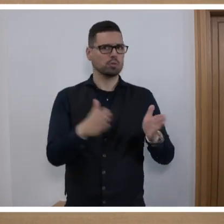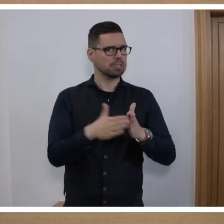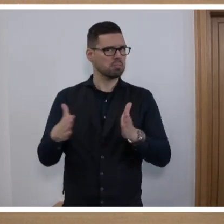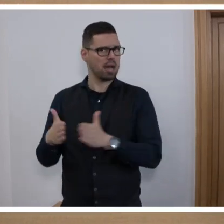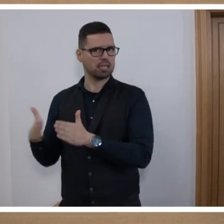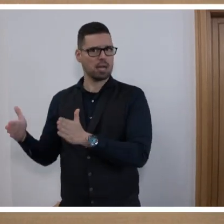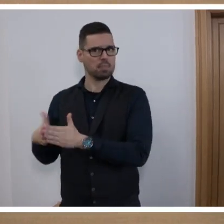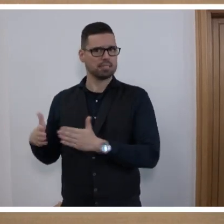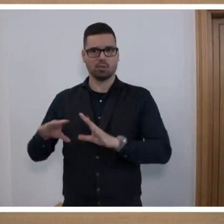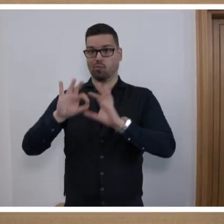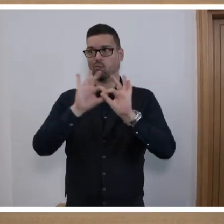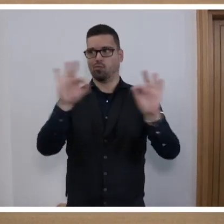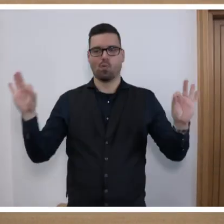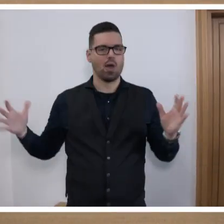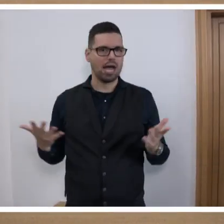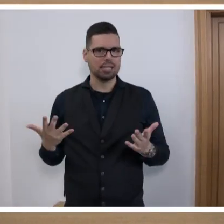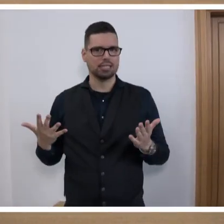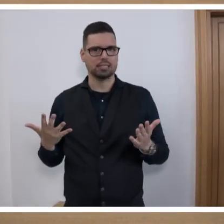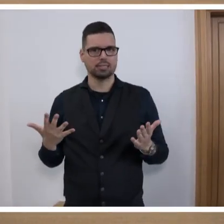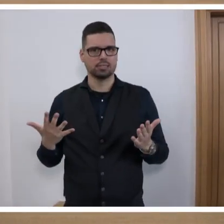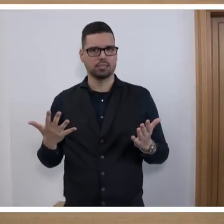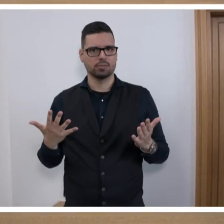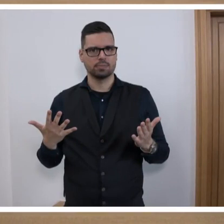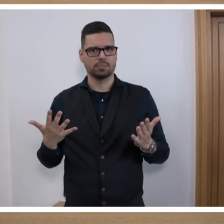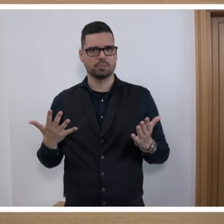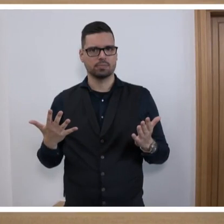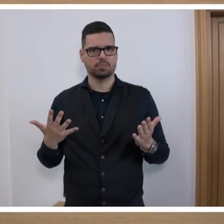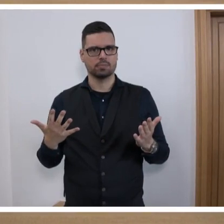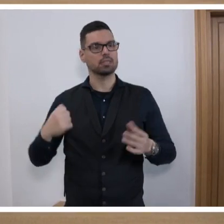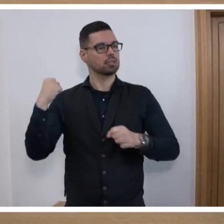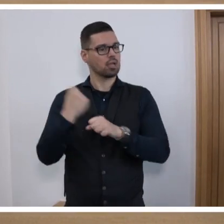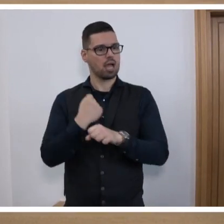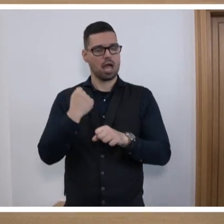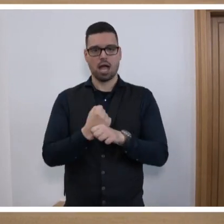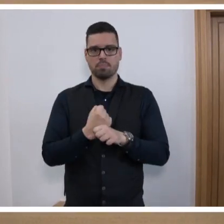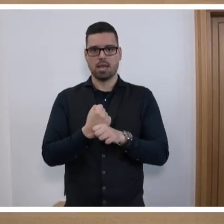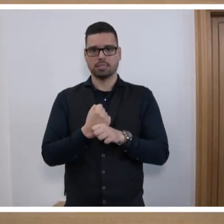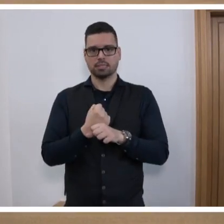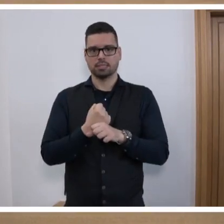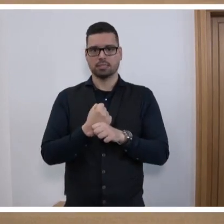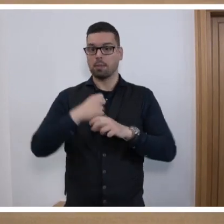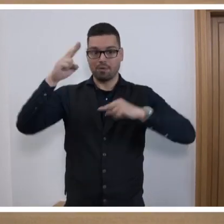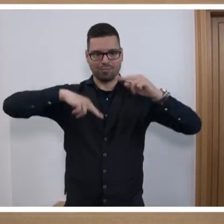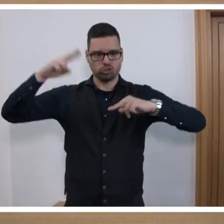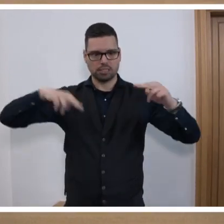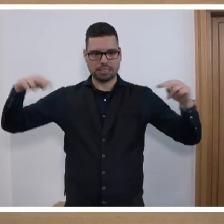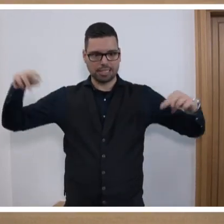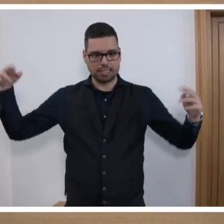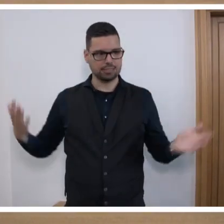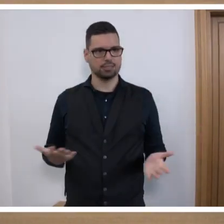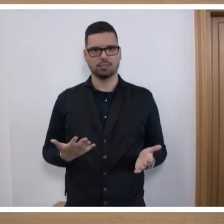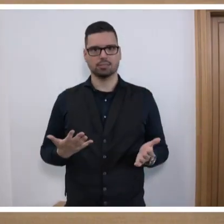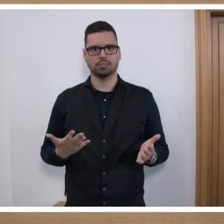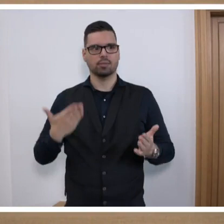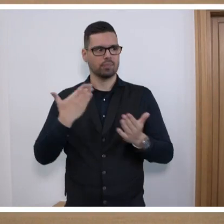Es würden, wir sind also, haben den selben Job hier, aber wir sind grundverschieden. Deshalb